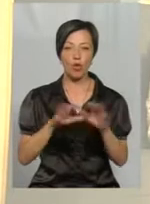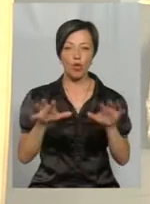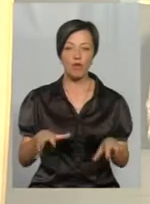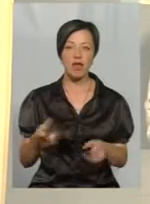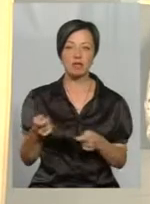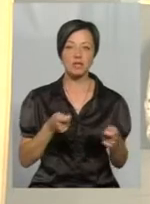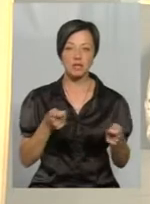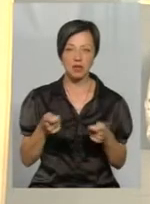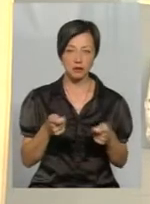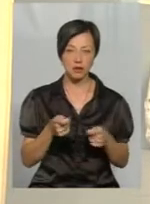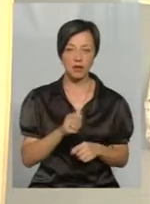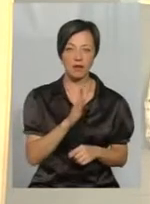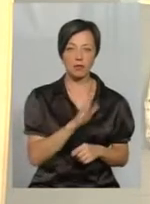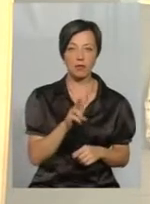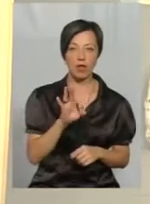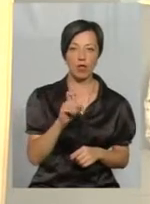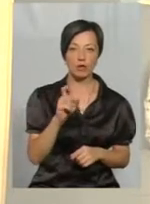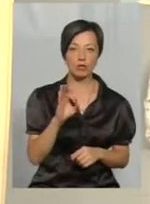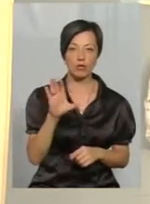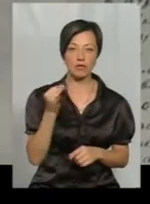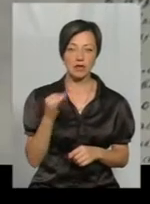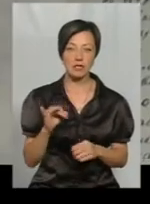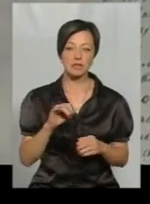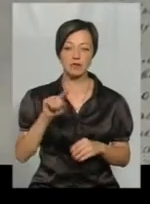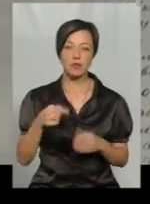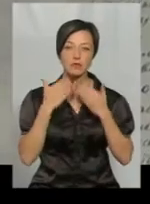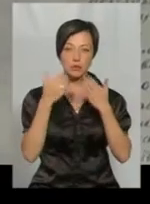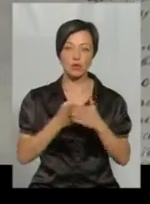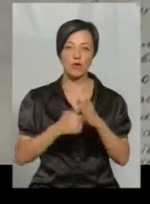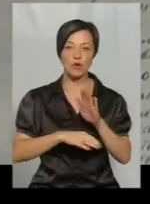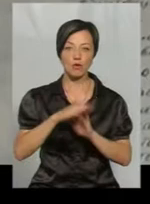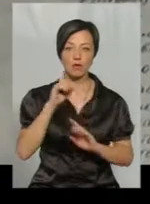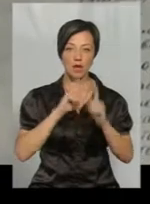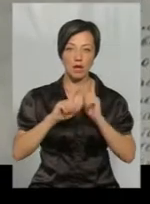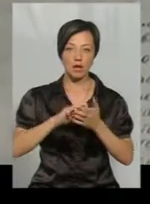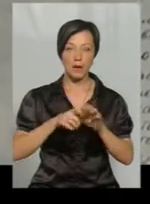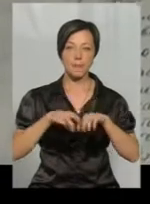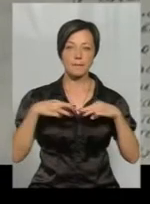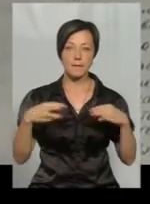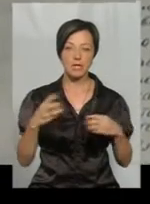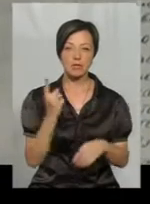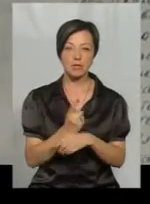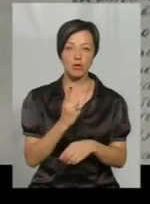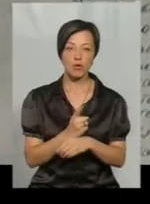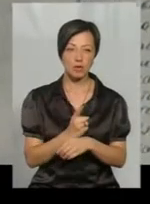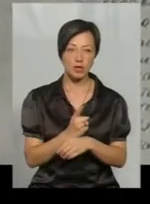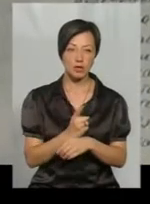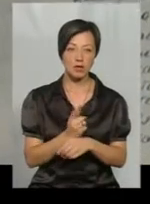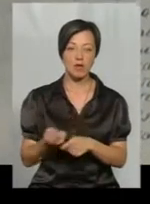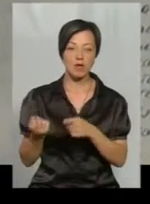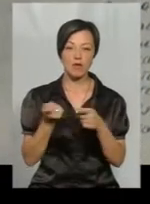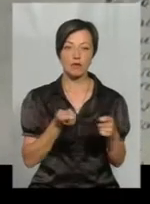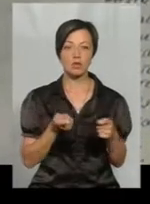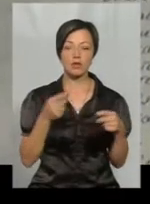державної адміністрації Вадима Лозового з вимогою звернутися до Верховної Ради і Кабміну, аби ті заборонили возити в країну отруту